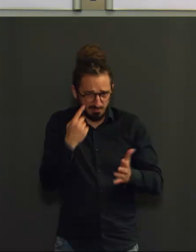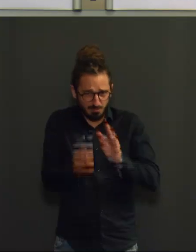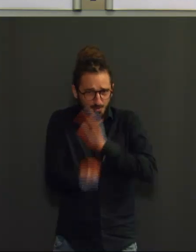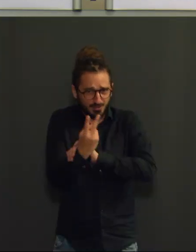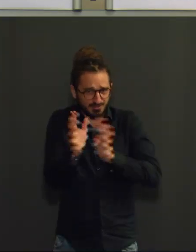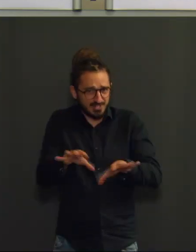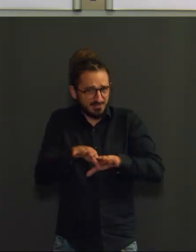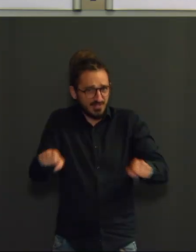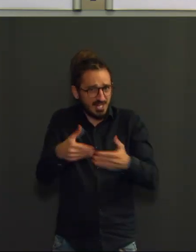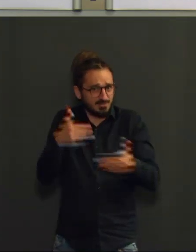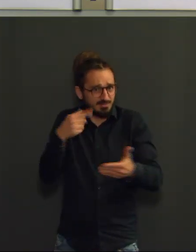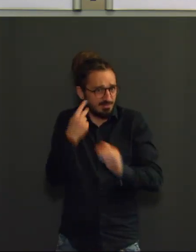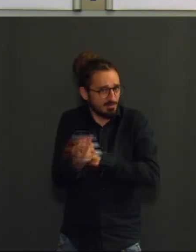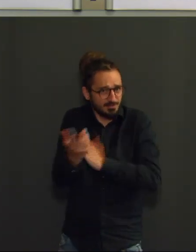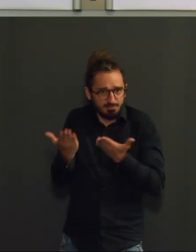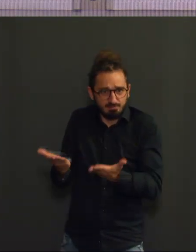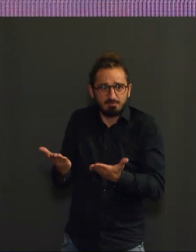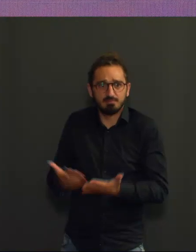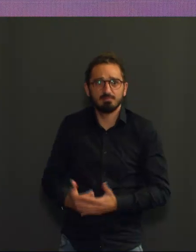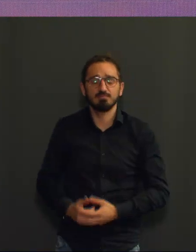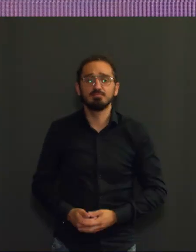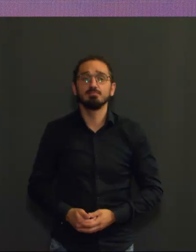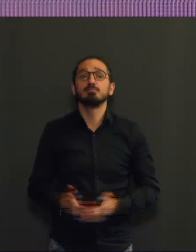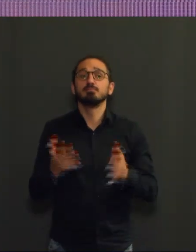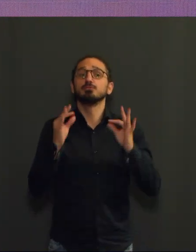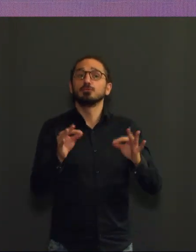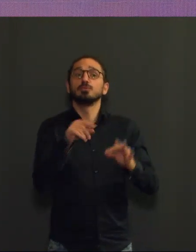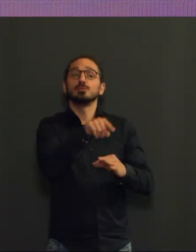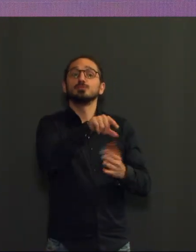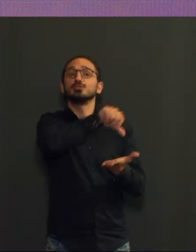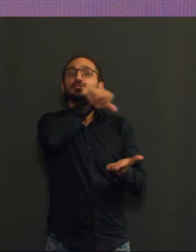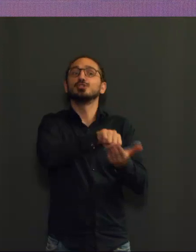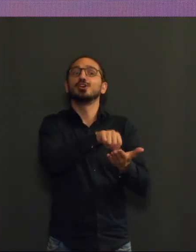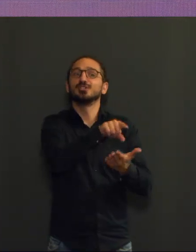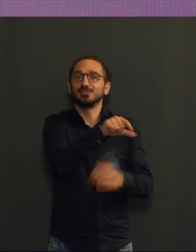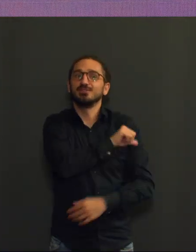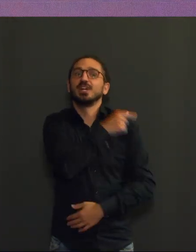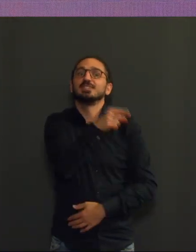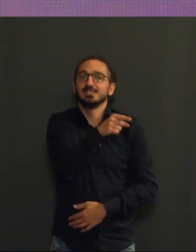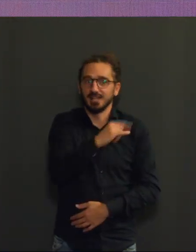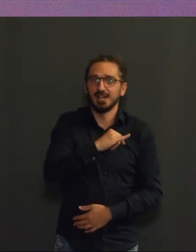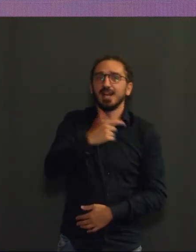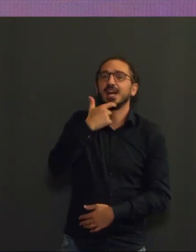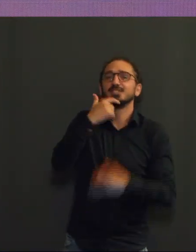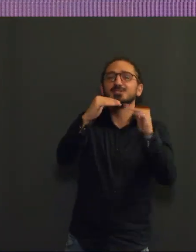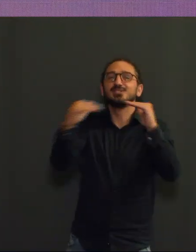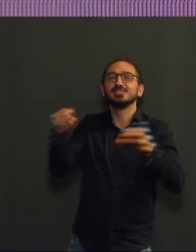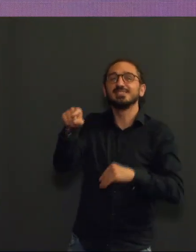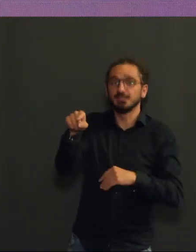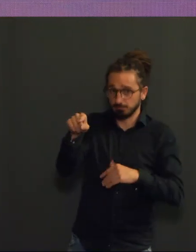déjà ouvert leurs portes aux moins de 60 ans, d'autres ont lancé leurs invitations.